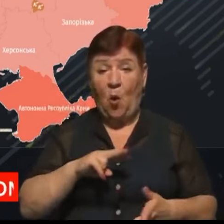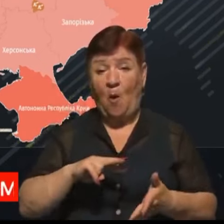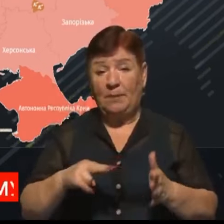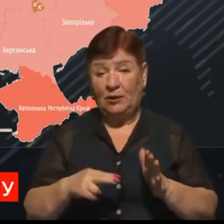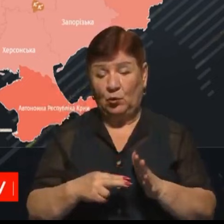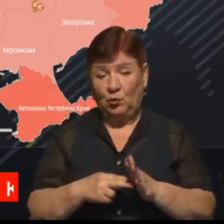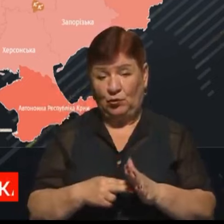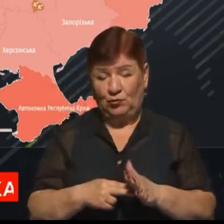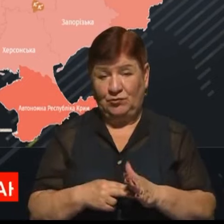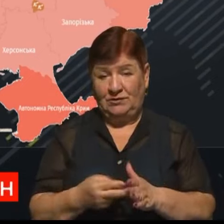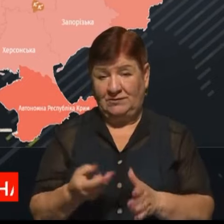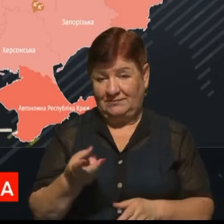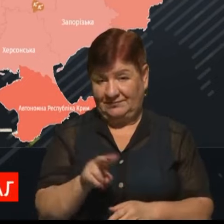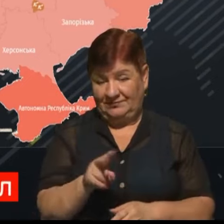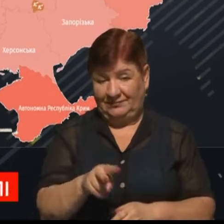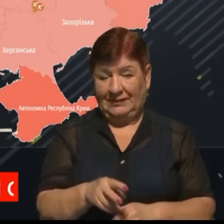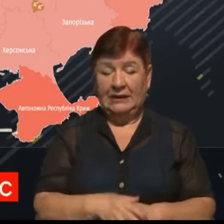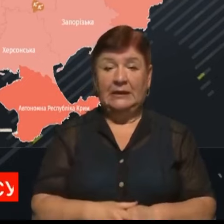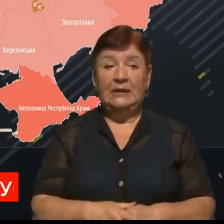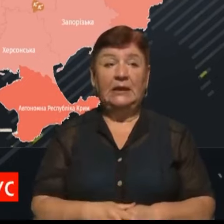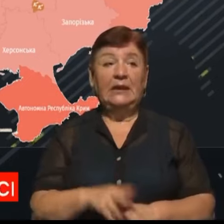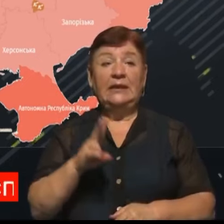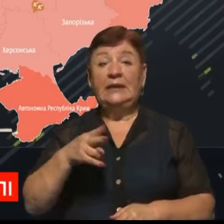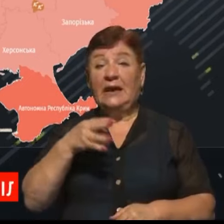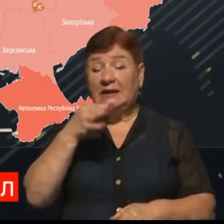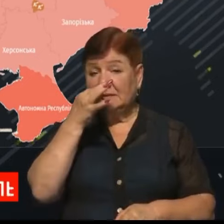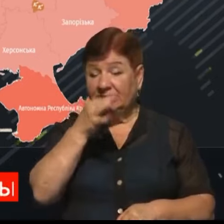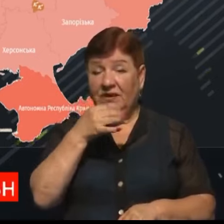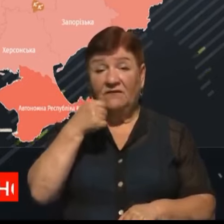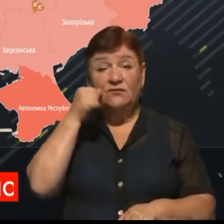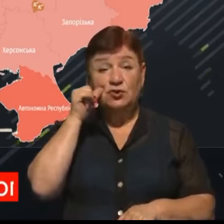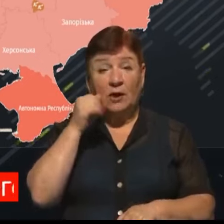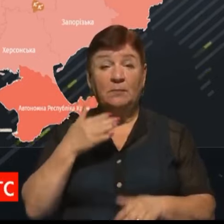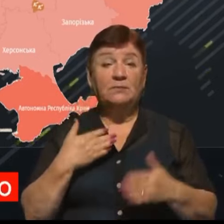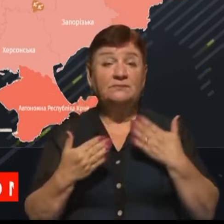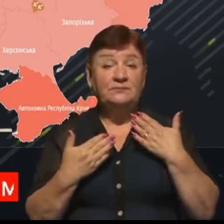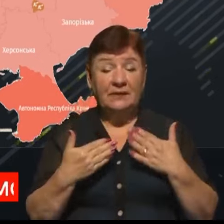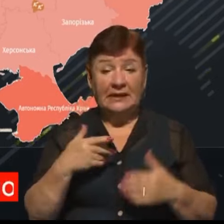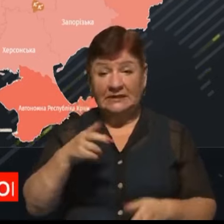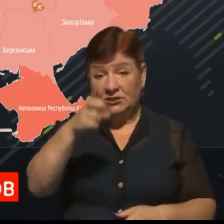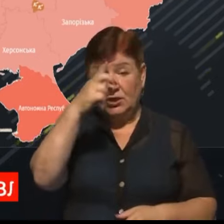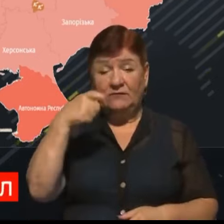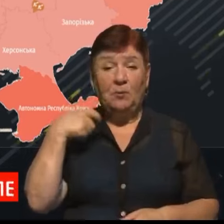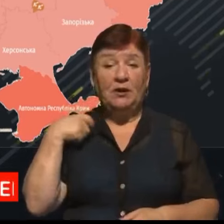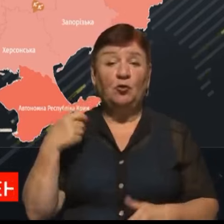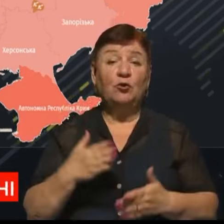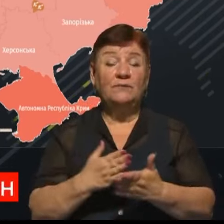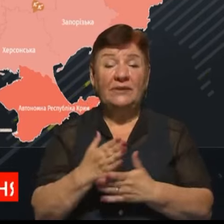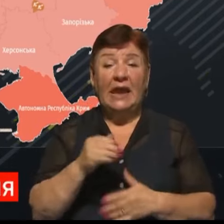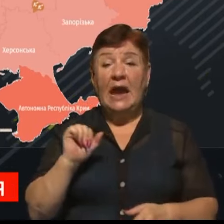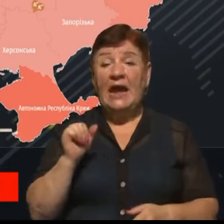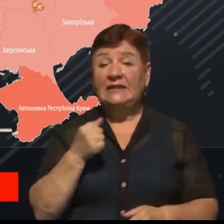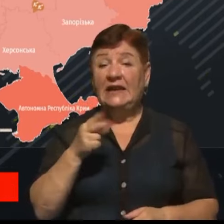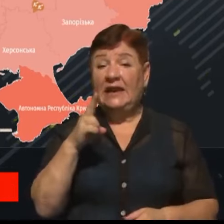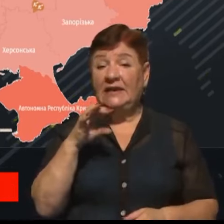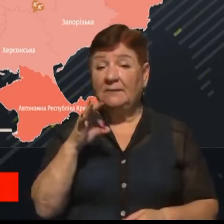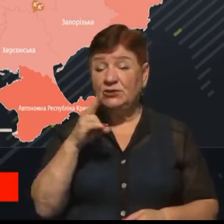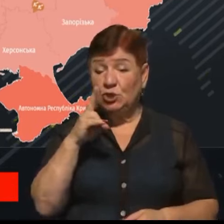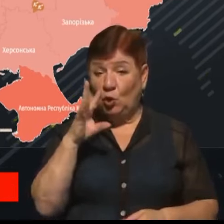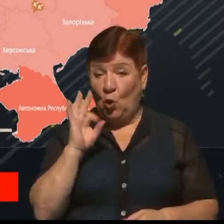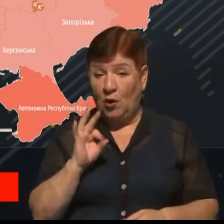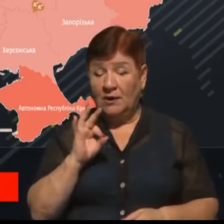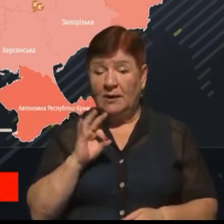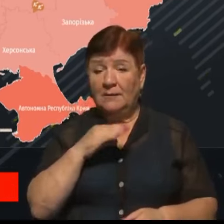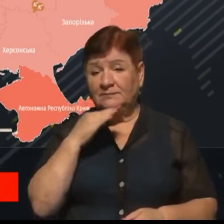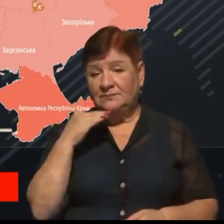перебувати. Як вже Саша зазначав, вчора мали знову поспілкуватися з речником Державної прикордонної служби Андрієм Демченко, і він зазначив, що